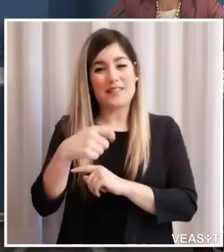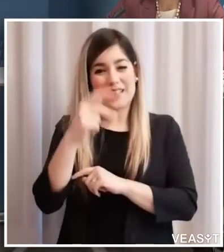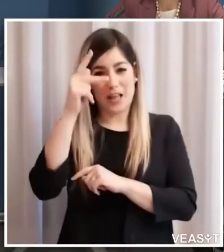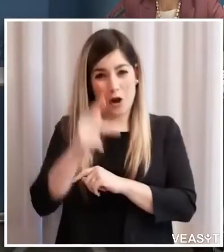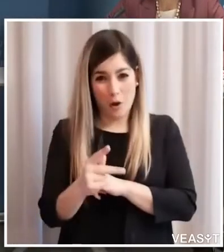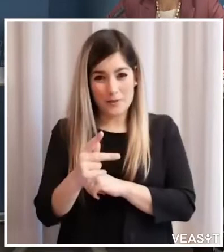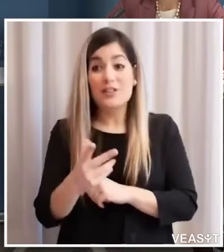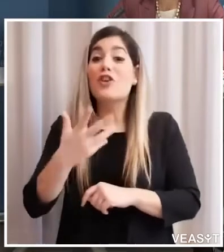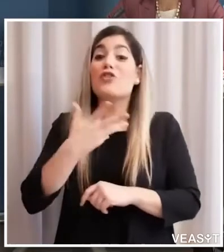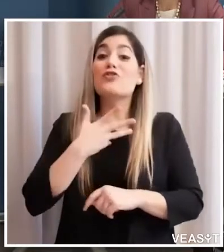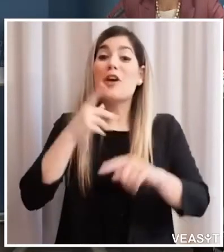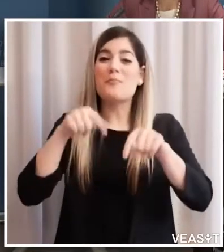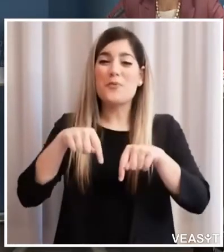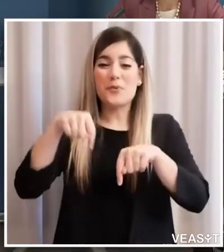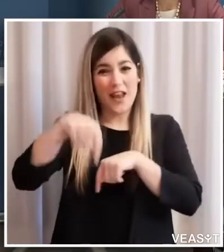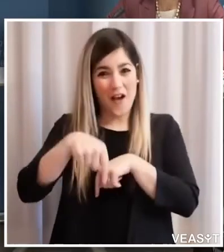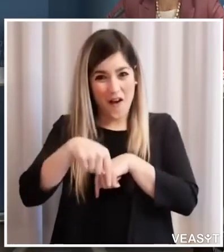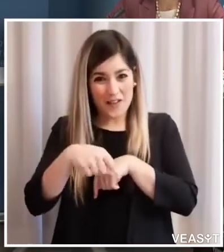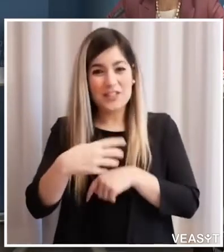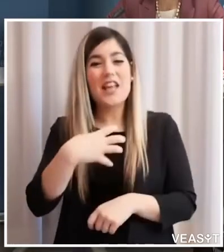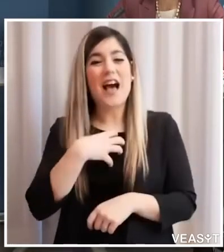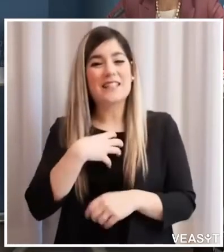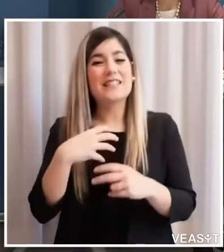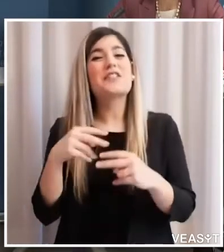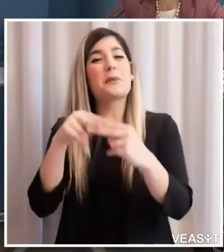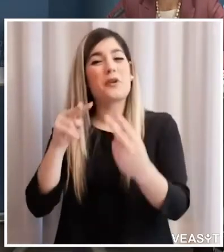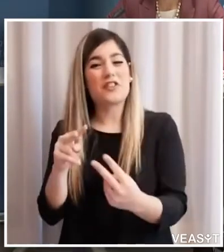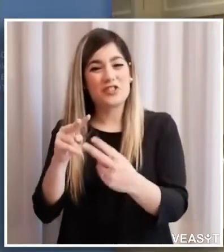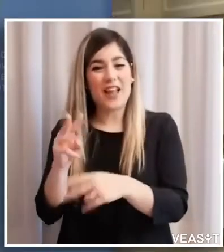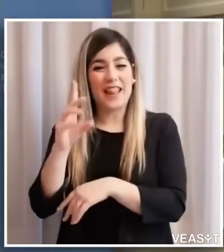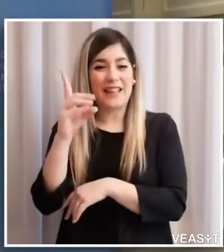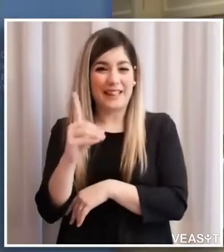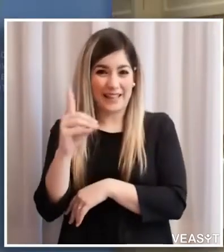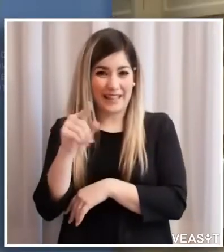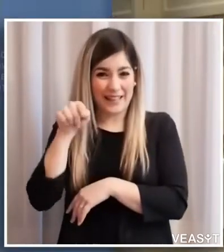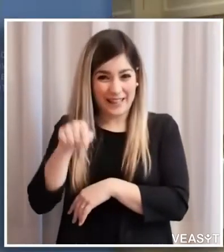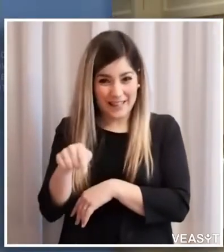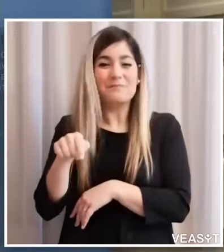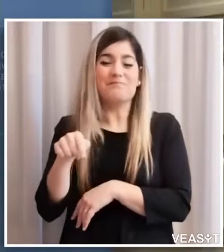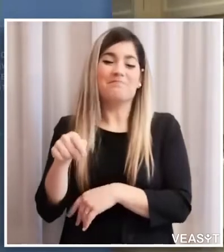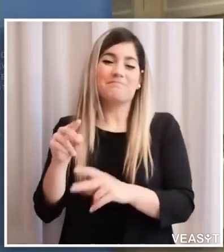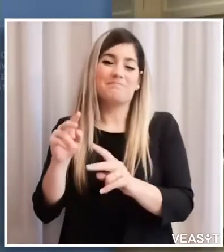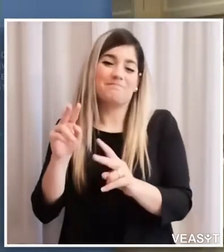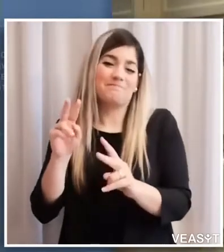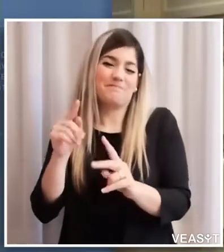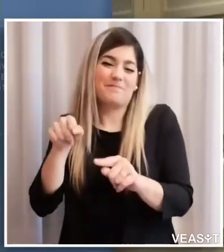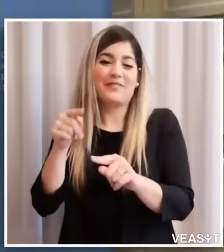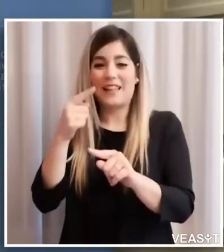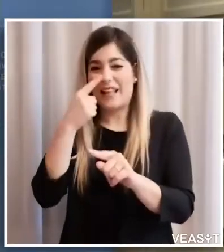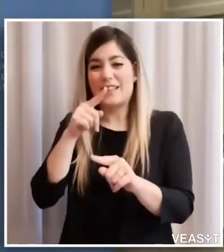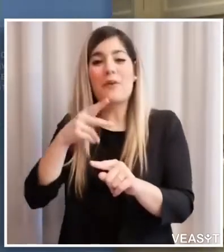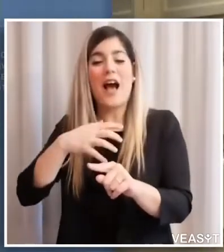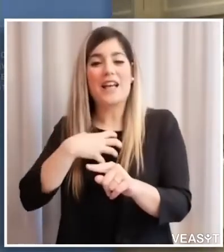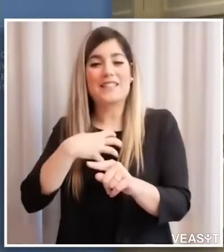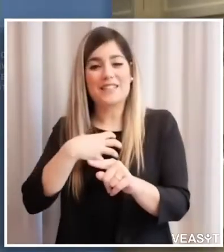alle politiche sociali della famiglia, Waldraut Deg. Do quindi la parola al Presidente della provincia Arno Kompatscher.